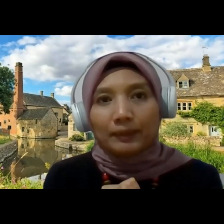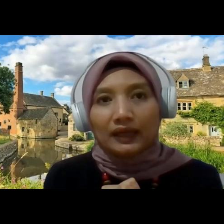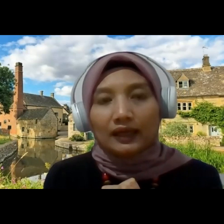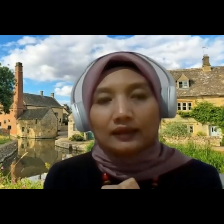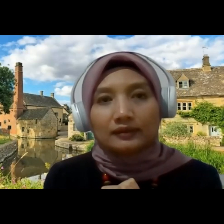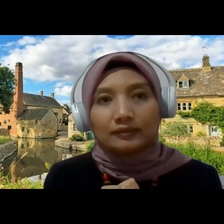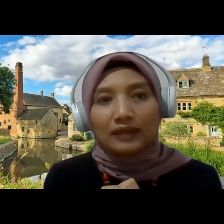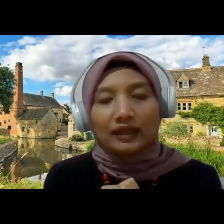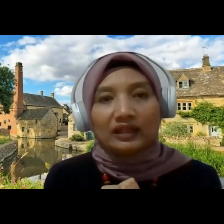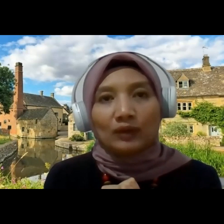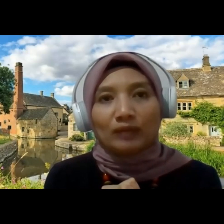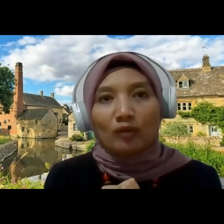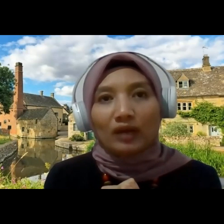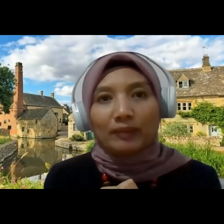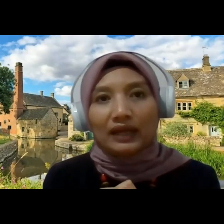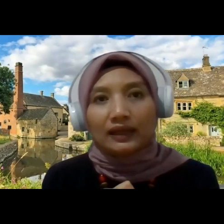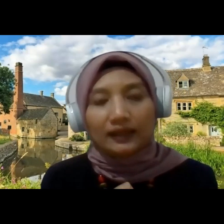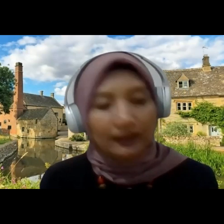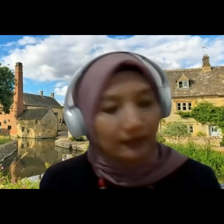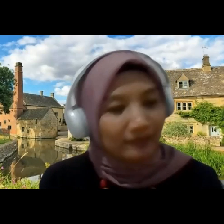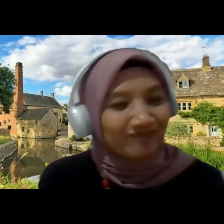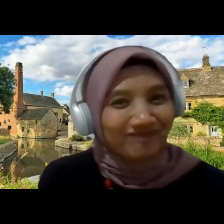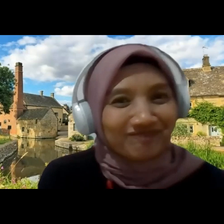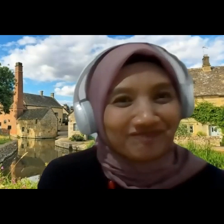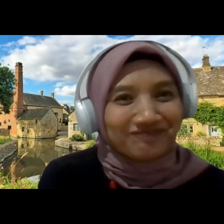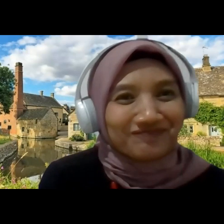apakah Mas Ajiwan mau mengambil Ali?